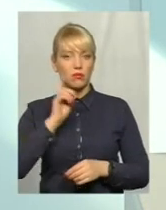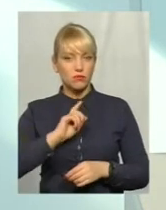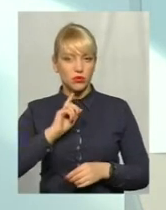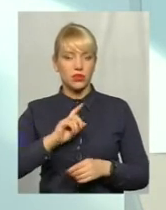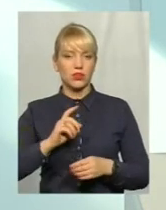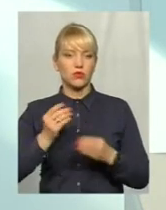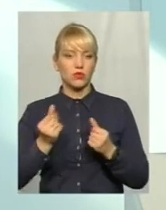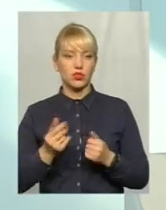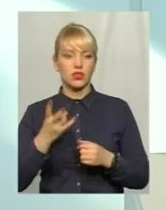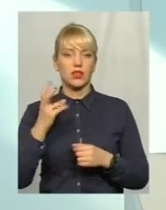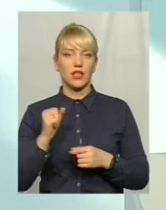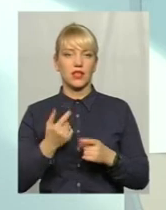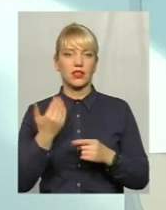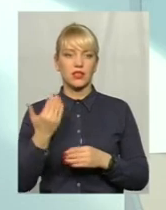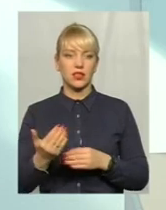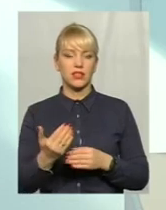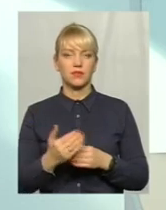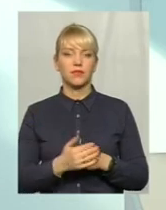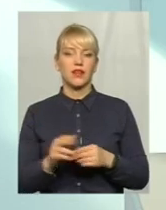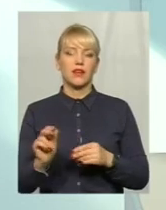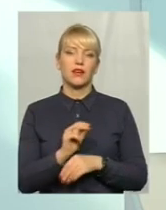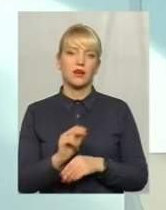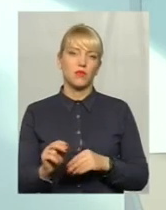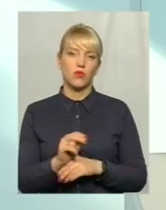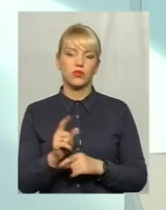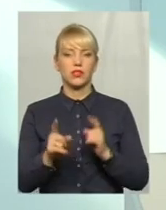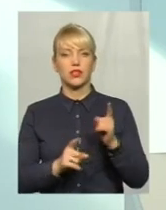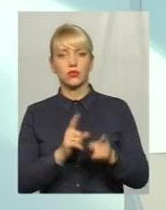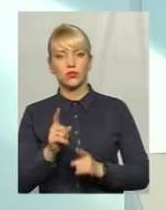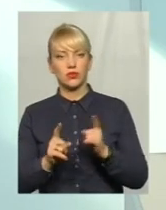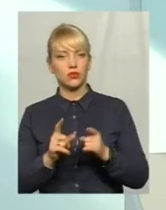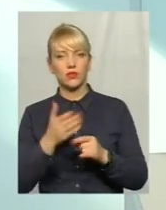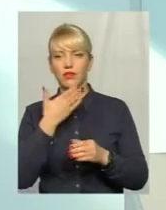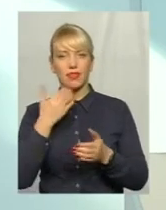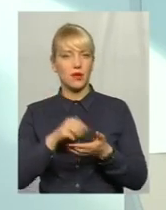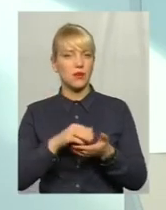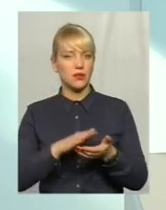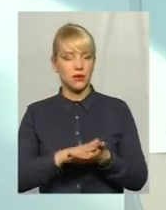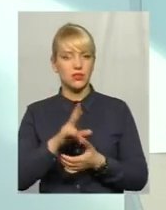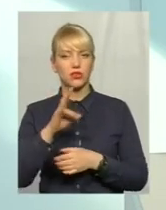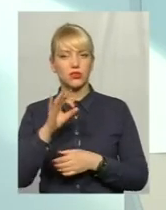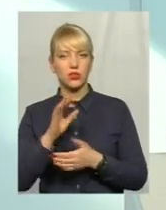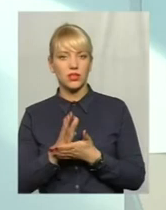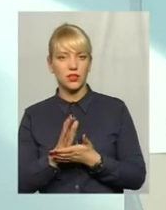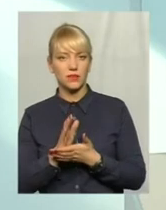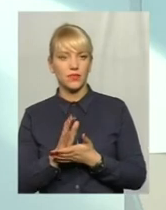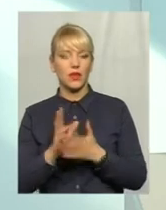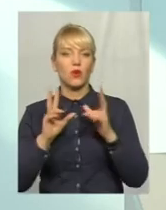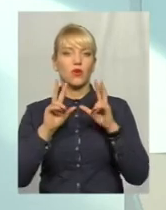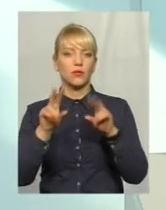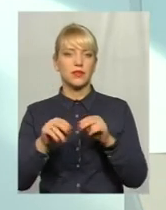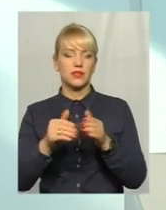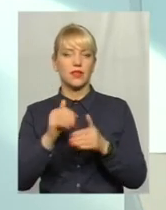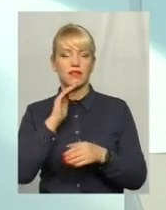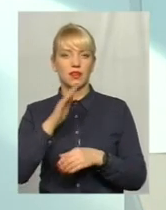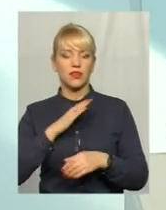кошти на їхню якусь ремонт, реконструкцію не передбачені, але є обіцянка від